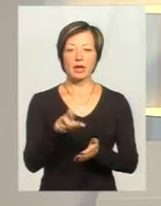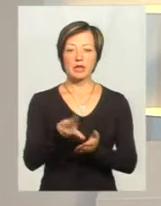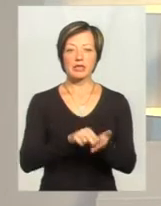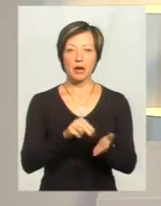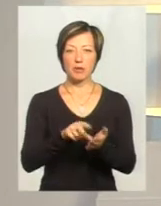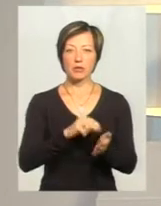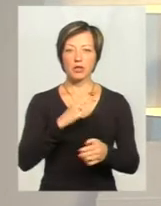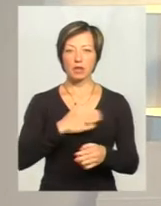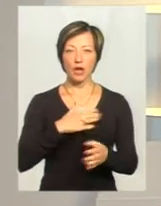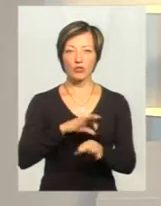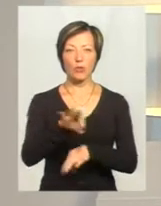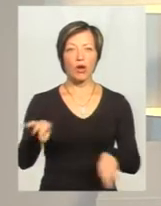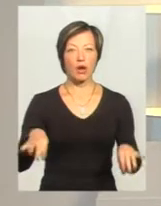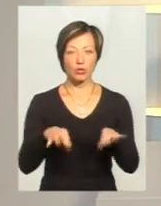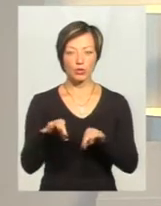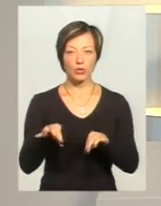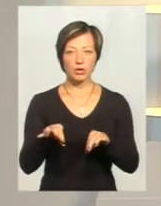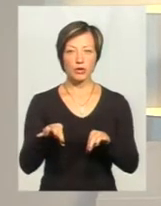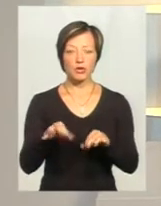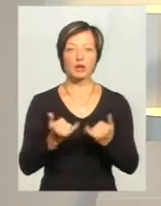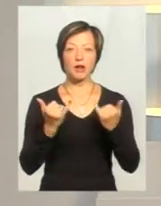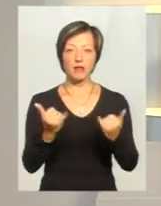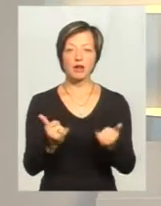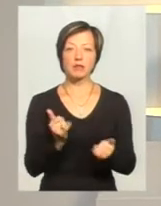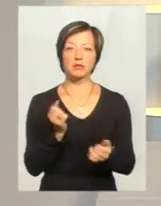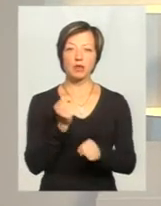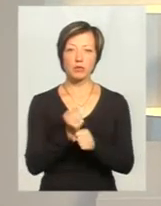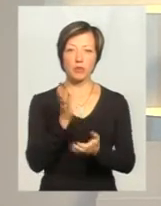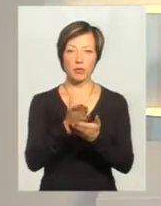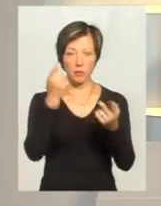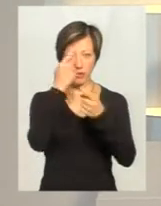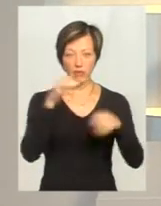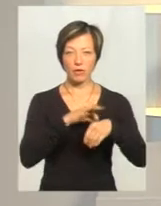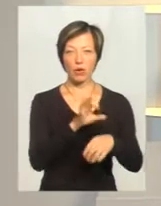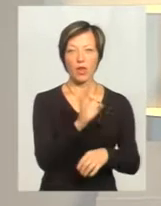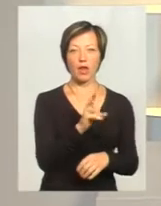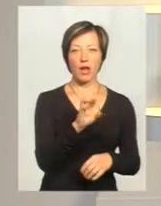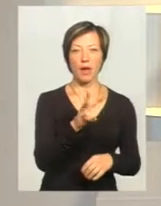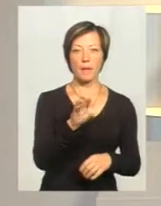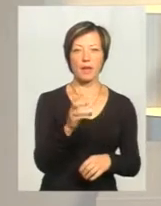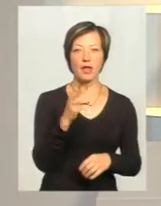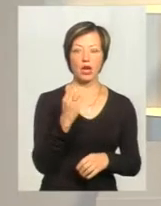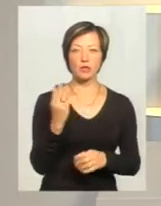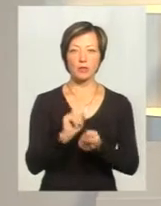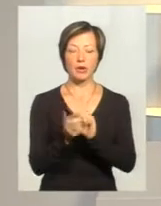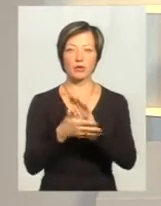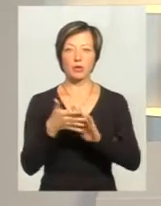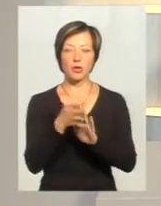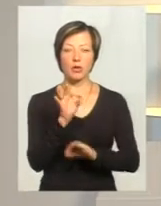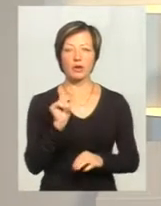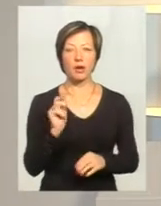нашого проєкту. Для вас у студії «Наживо працює велича Олена Кеміняш» на жестову мову перекладає